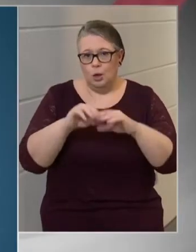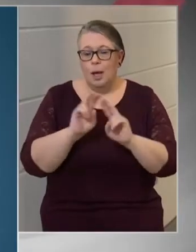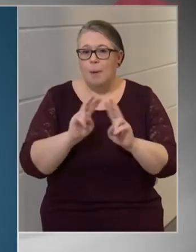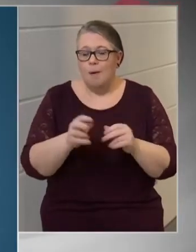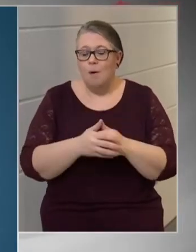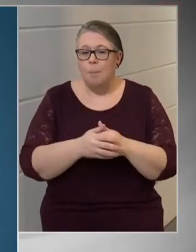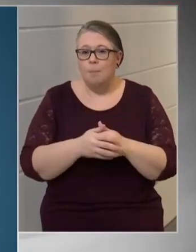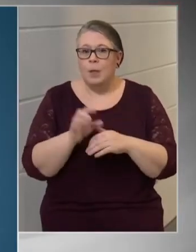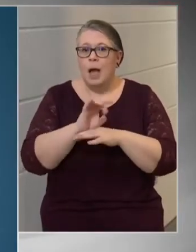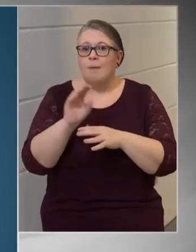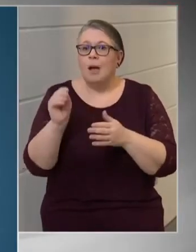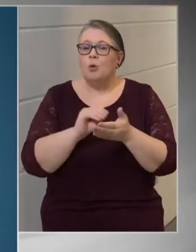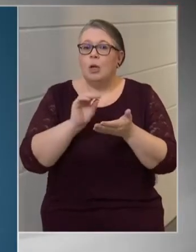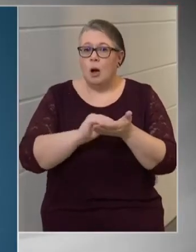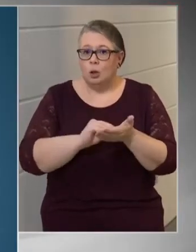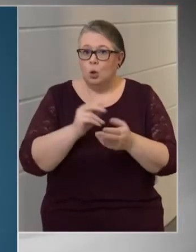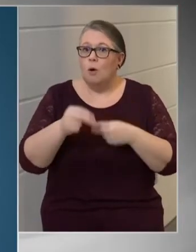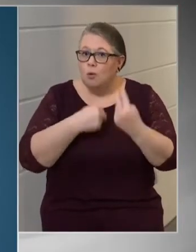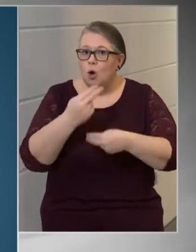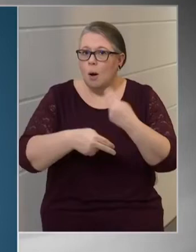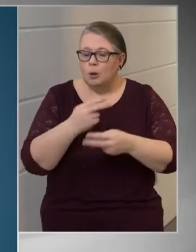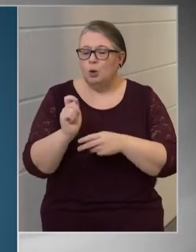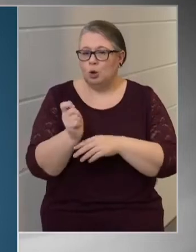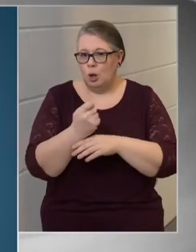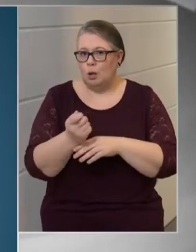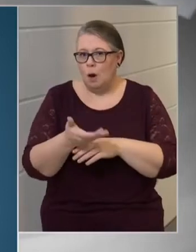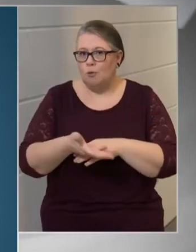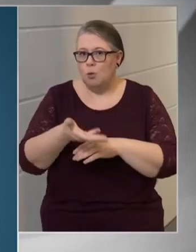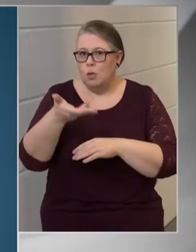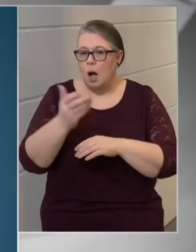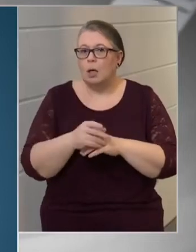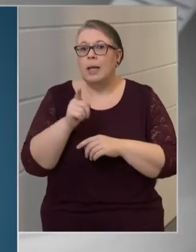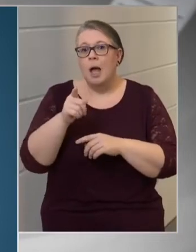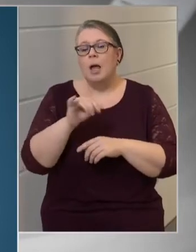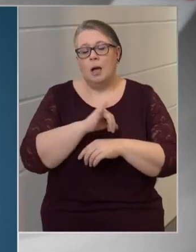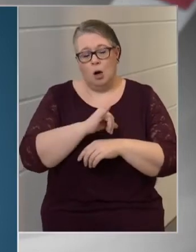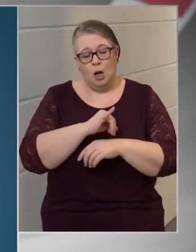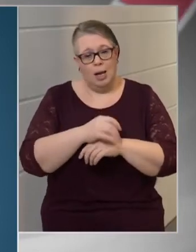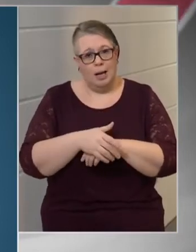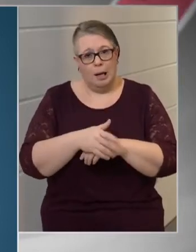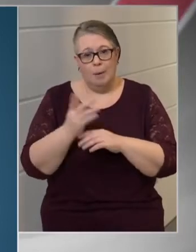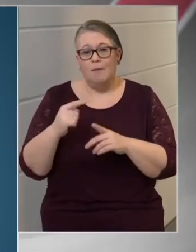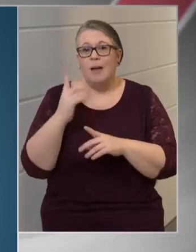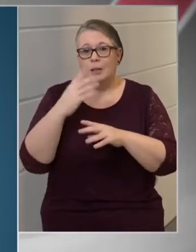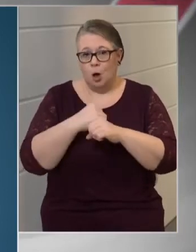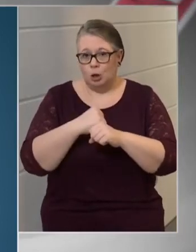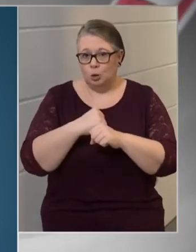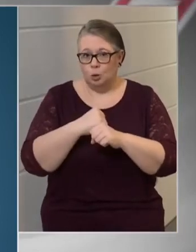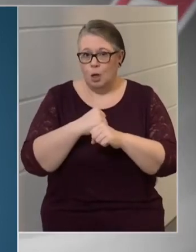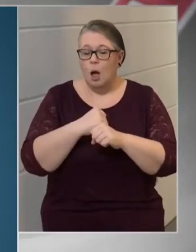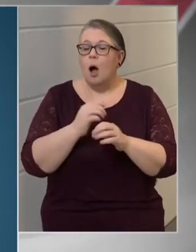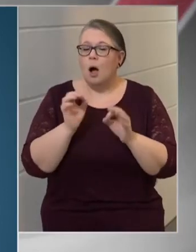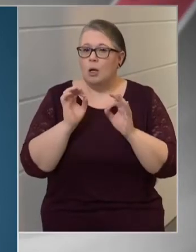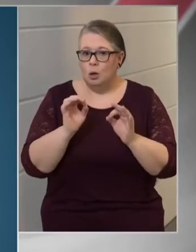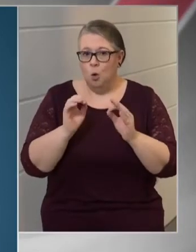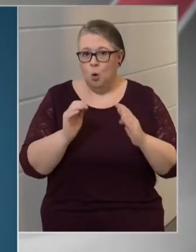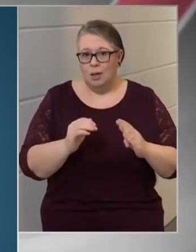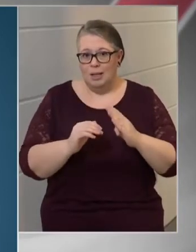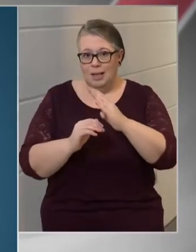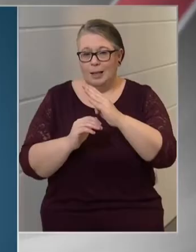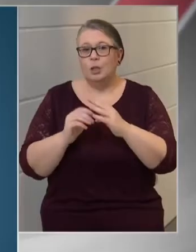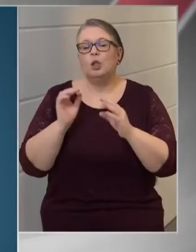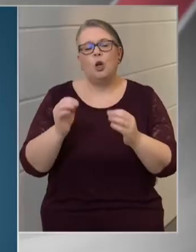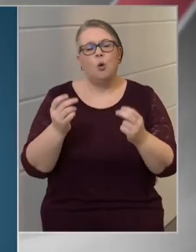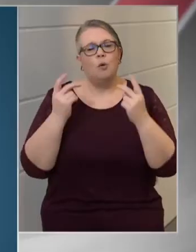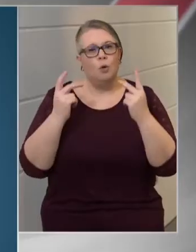A járványügyi adatok folyamatosan javulnak, azonban annak érdekében, hogy fenntartsuk ezt a kedvező tendenciát,